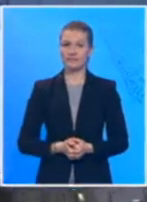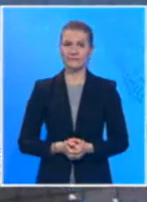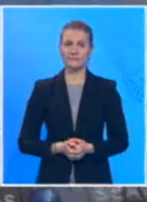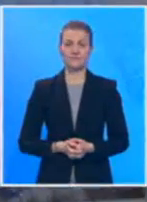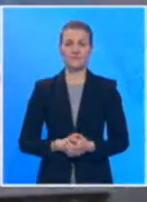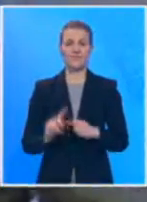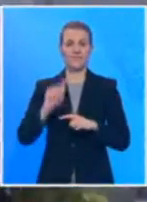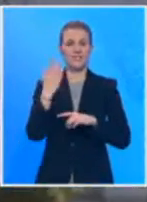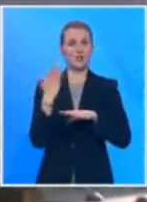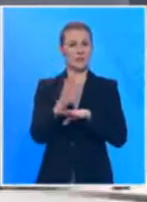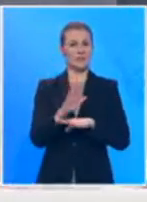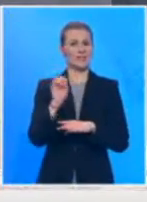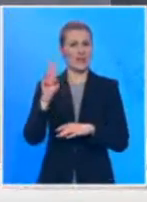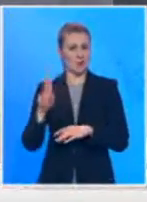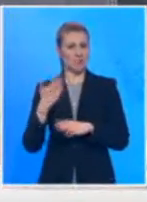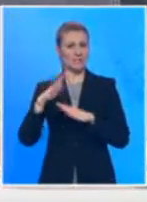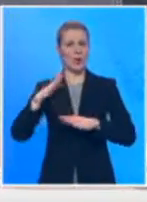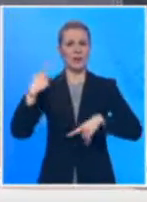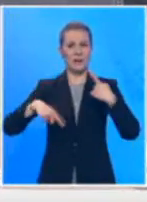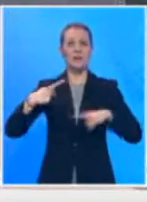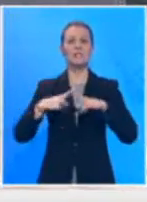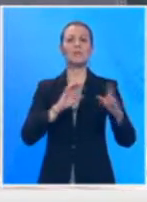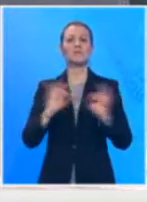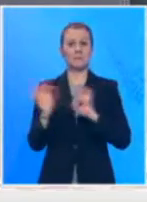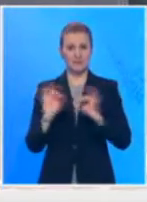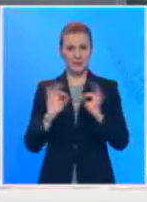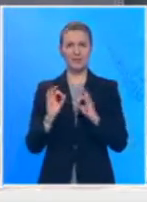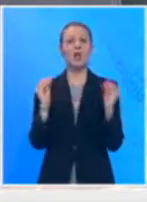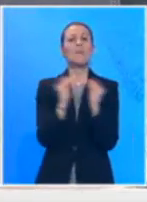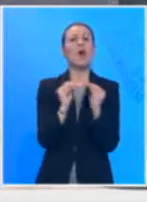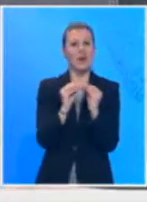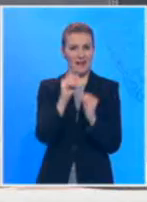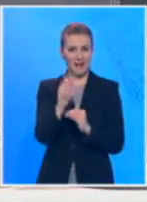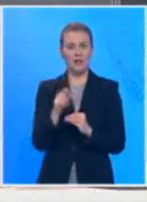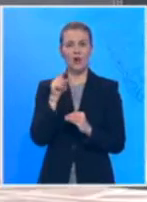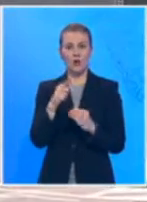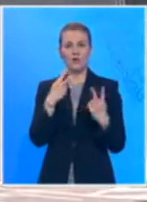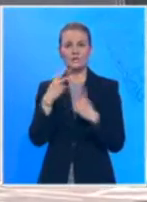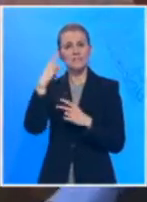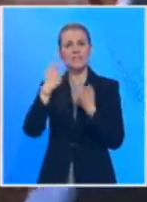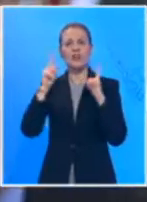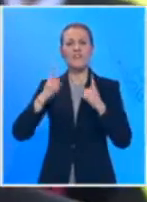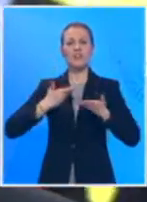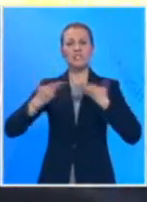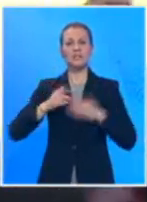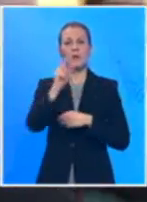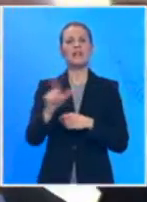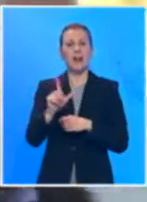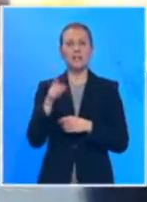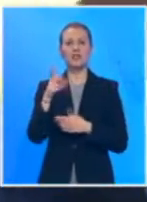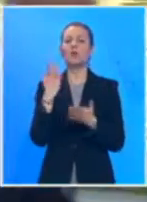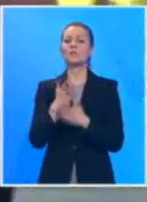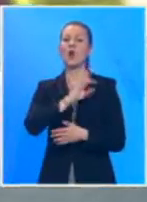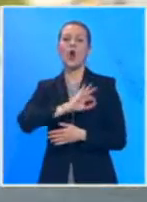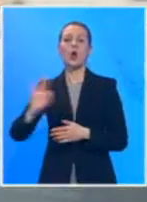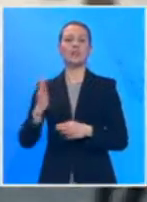Visoki predstavnik Evropske unije sa spoljnu politiku i bezbednost od Josef Borej. Uveren je da će slovački diplomata Miroslav Lajčak biti odličan